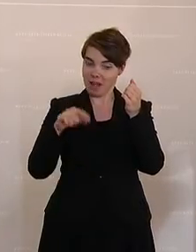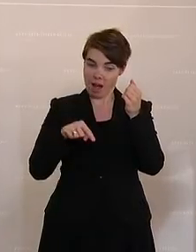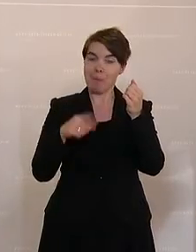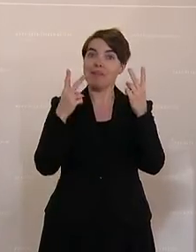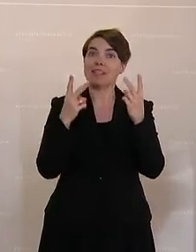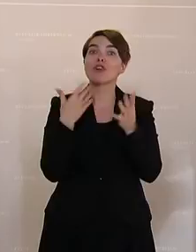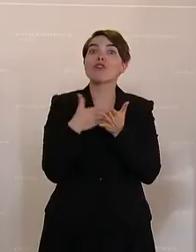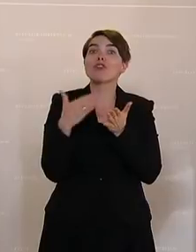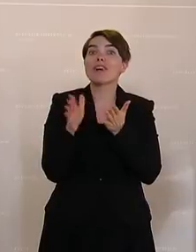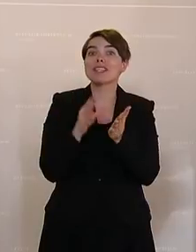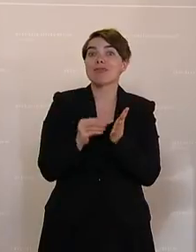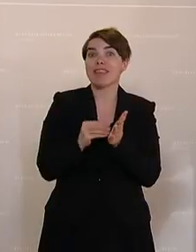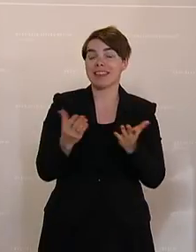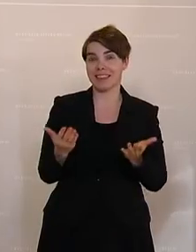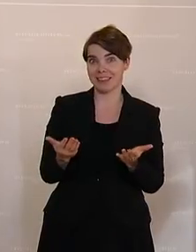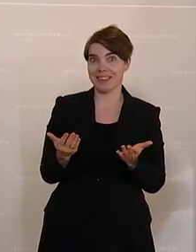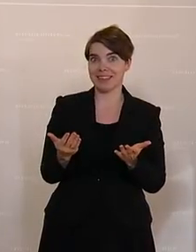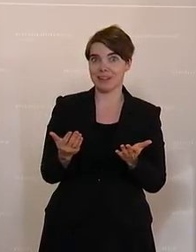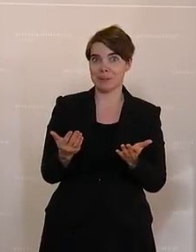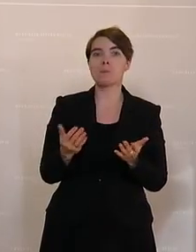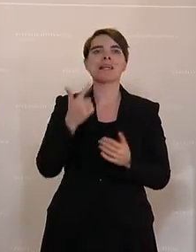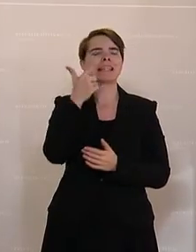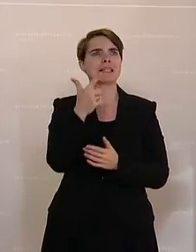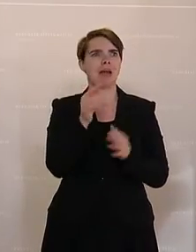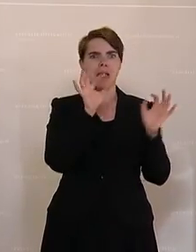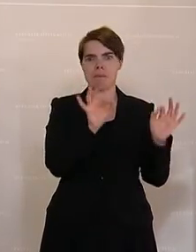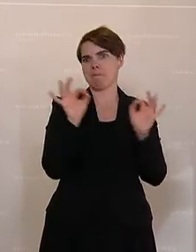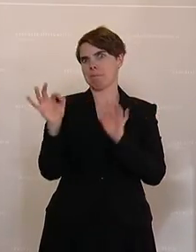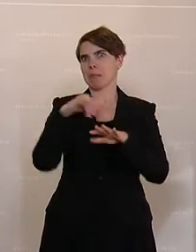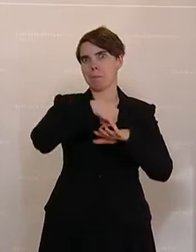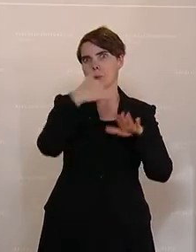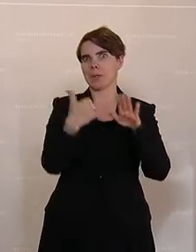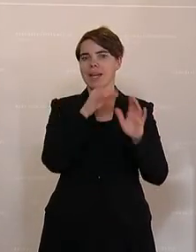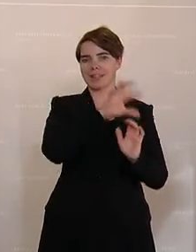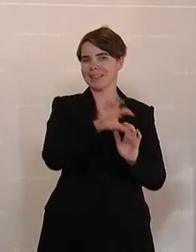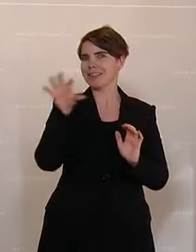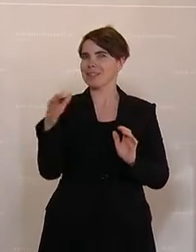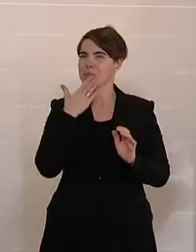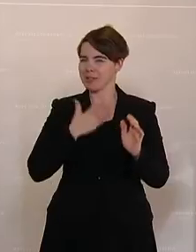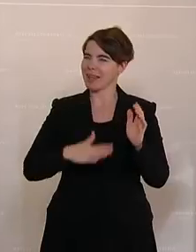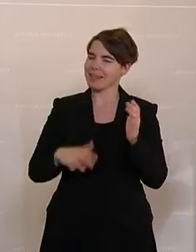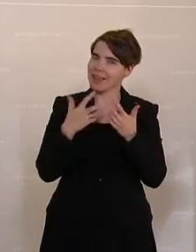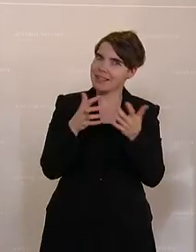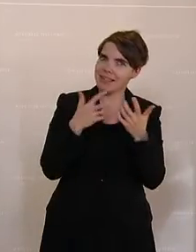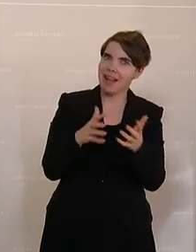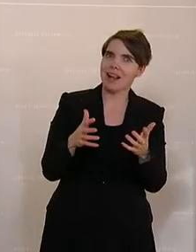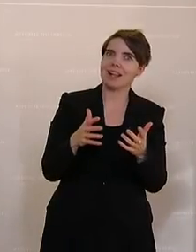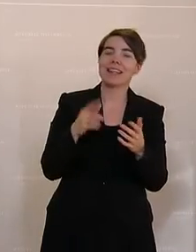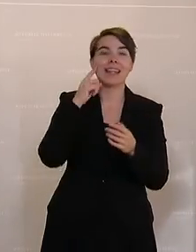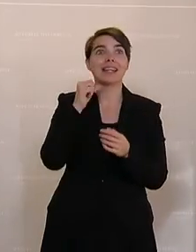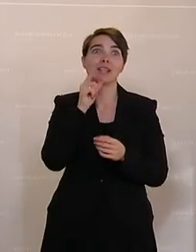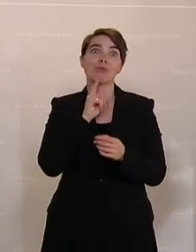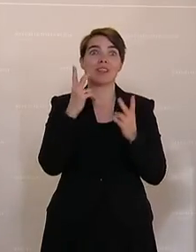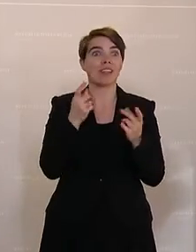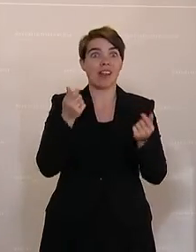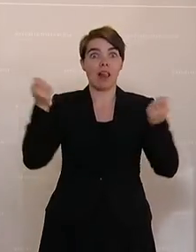Und ich möchte zwei konkrete Projekte benennen, wo ich glaube, dass wir nicht nur genug Geld zur Verfügung stellen, sondern es auch richtig einsetzen.